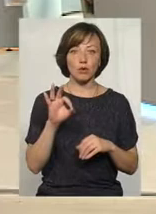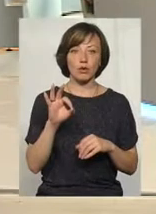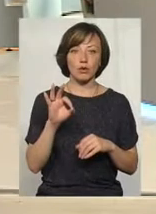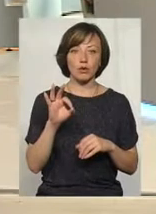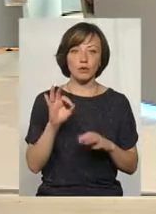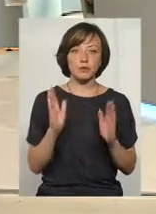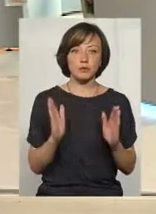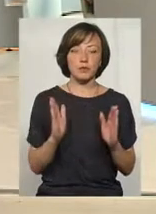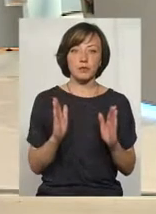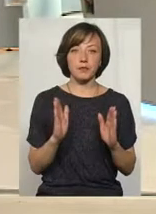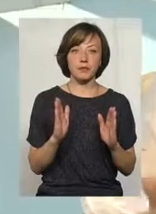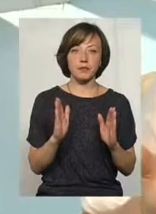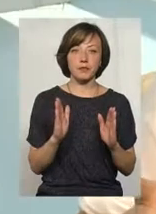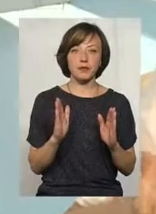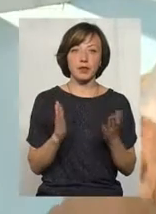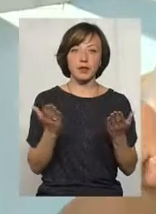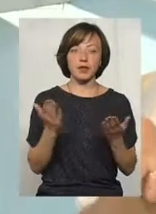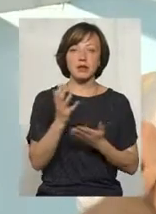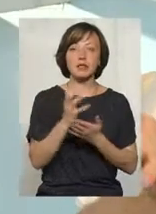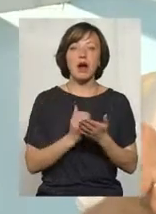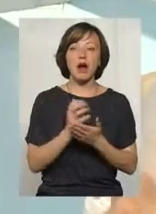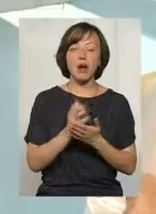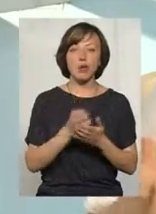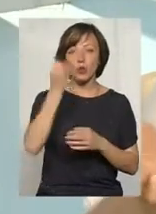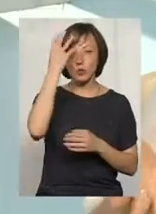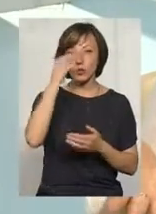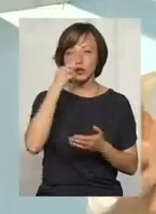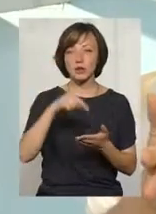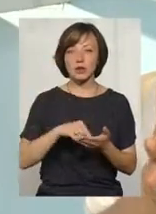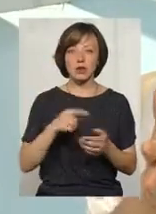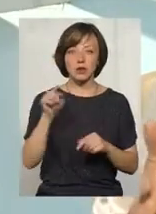скарб культурний, який там опинився,